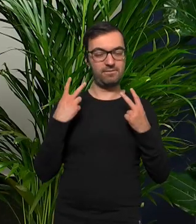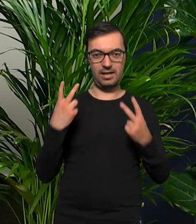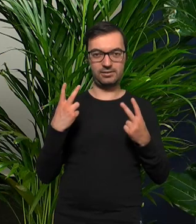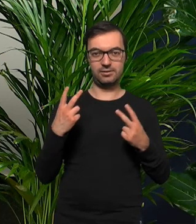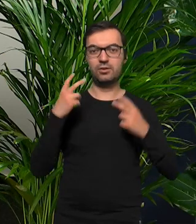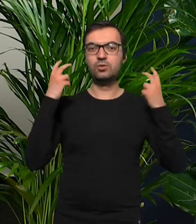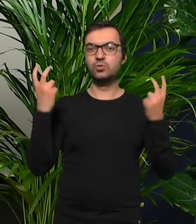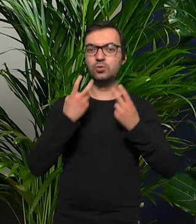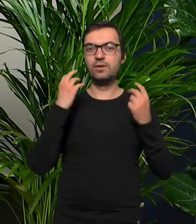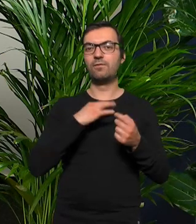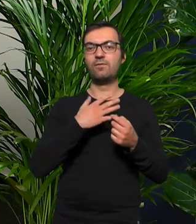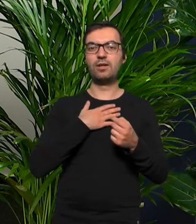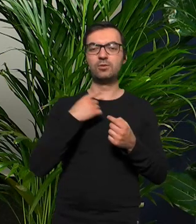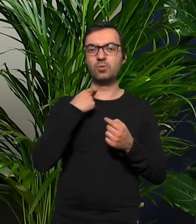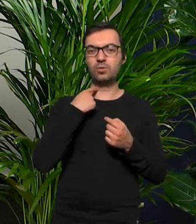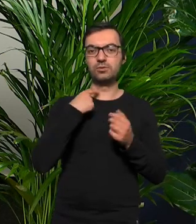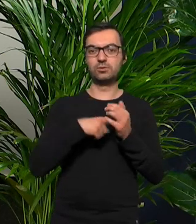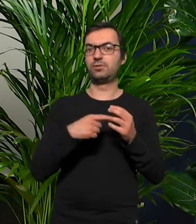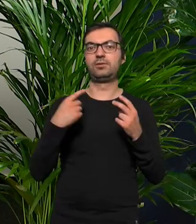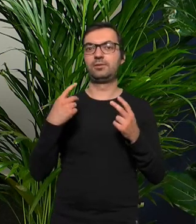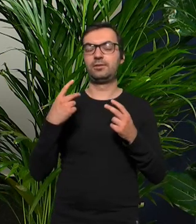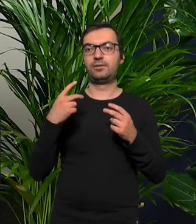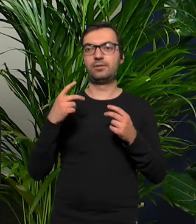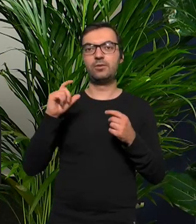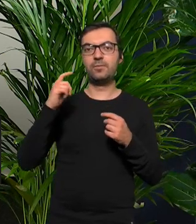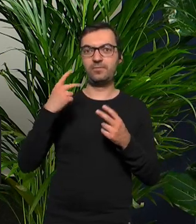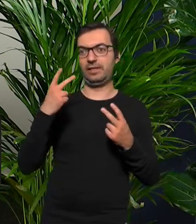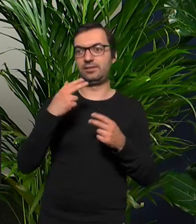szukanie własnego głosu to jest w ogóle taki wątek który się pojawia u ludzi